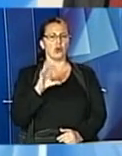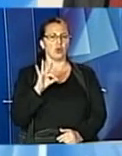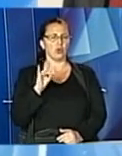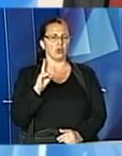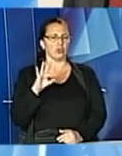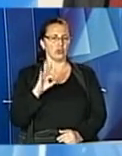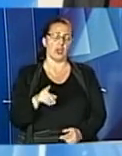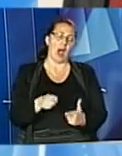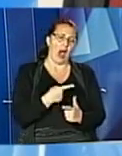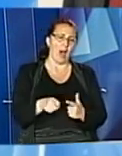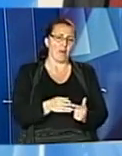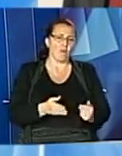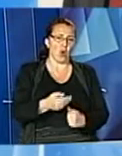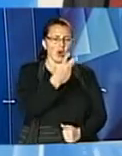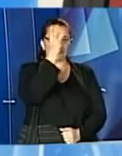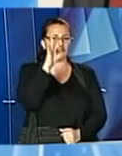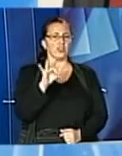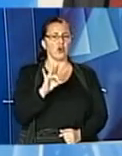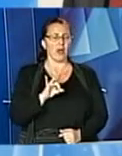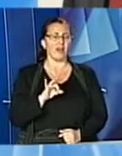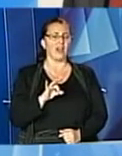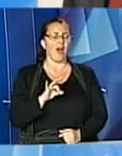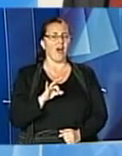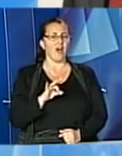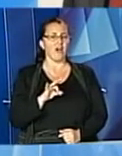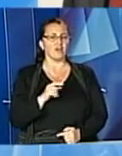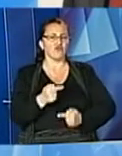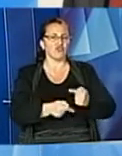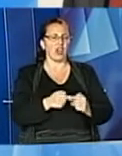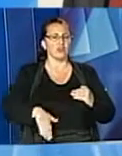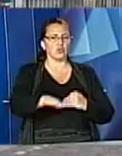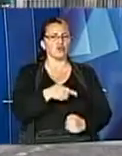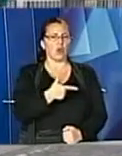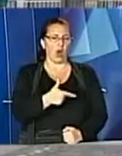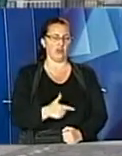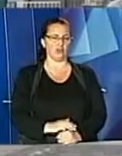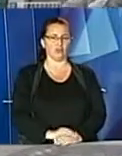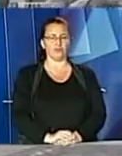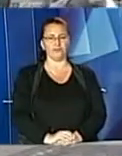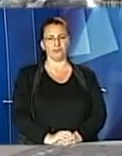вулиці князя Романа і пізніше через то, що Галиць може повернути в потрібному їм напрямку.